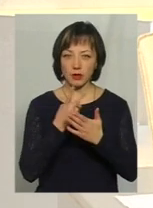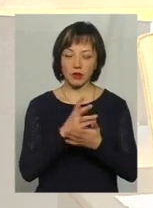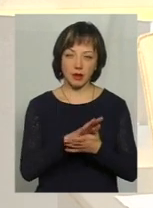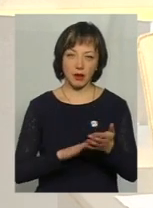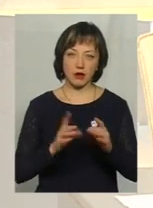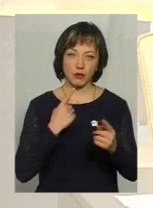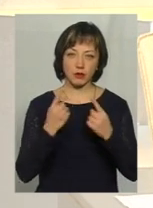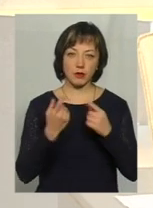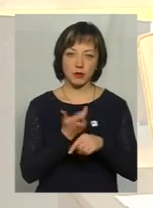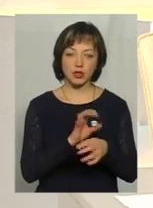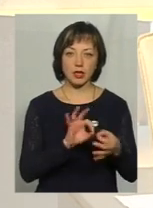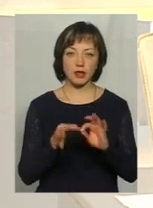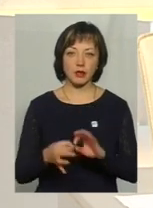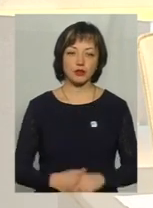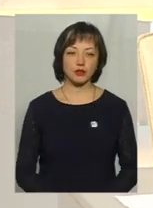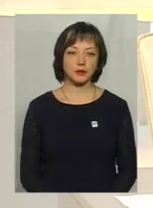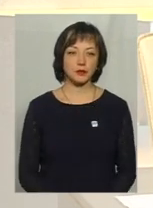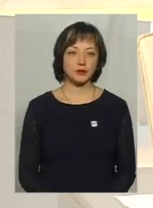далі продовжуємо розмову більш детальніше.